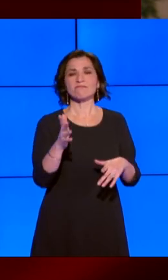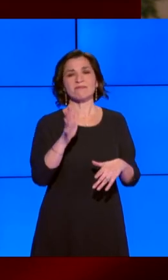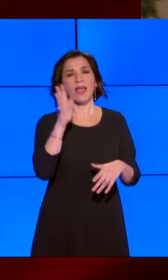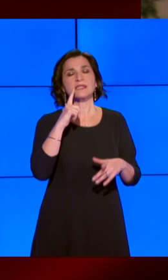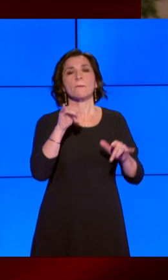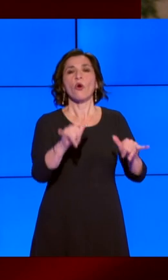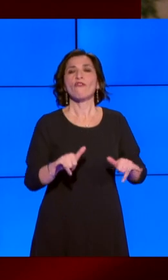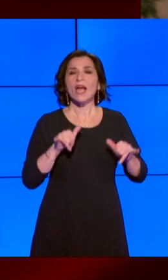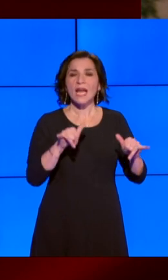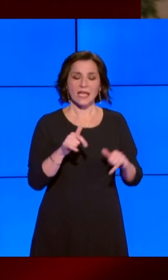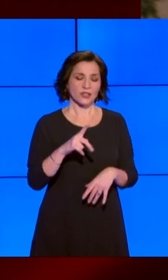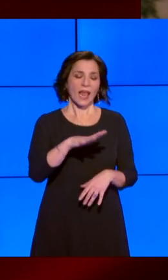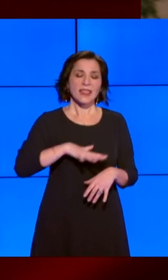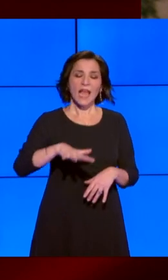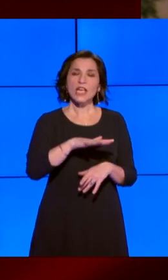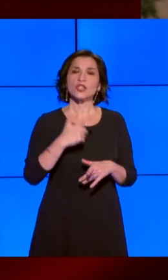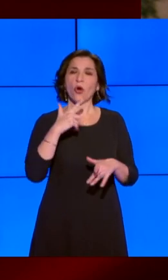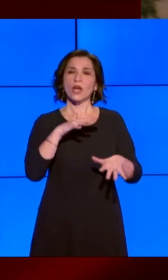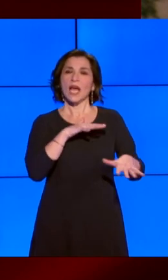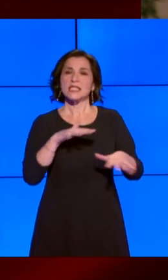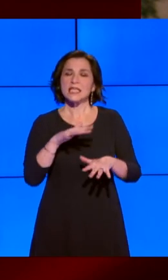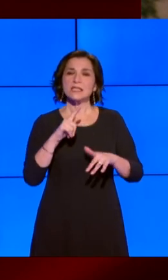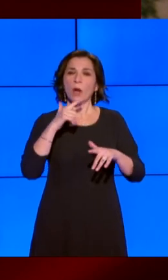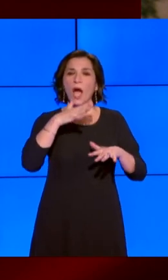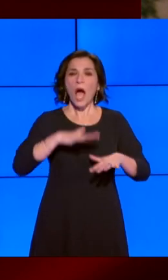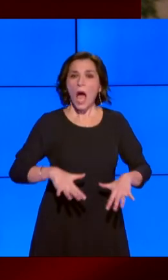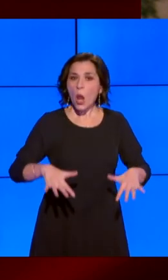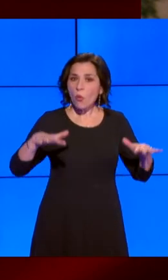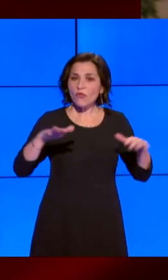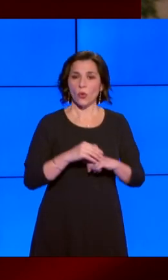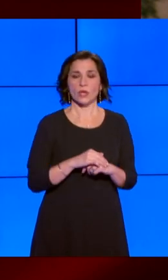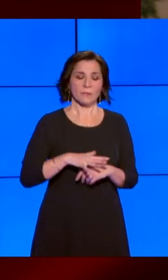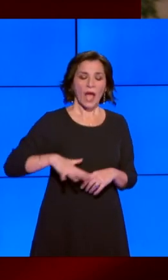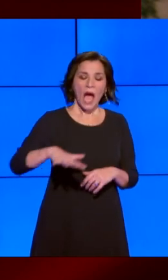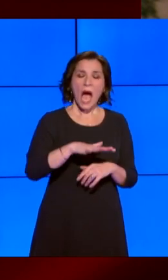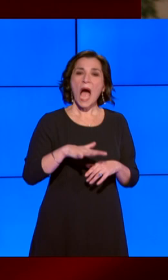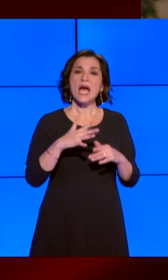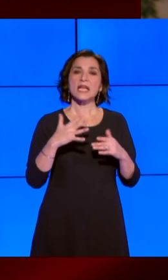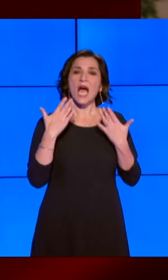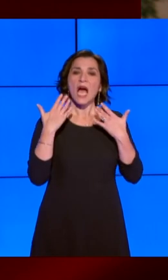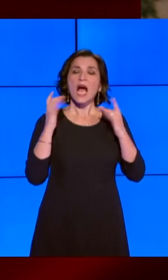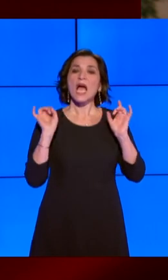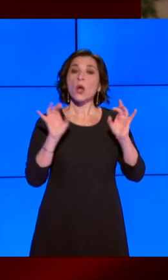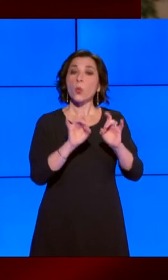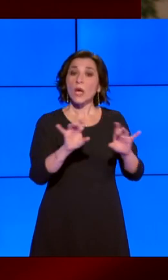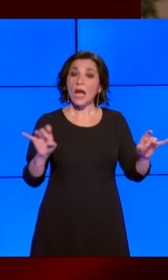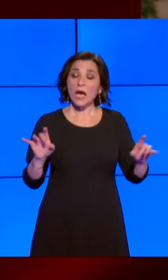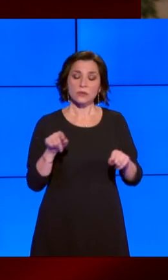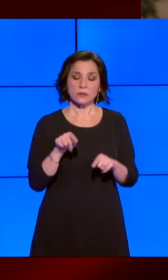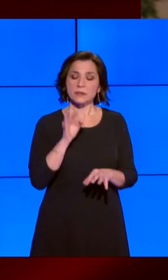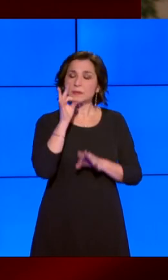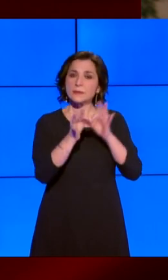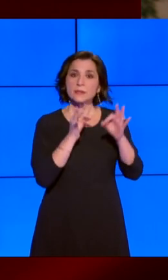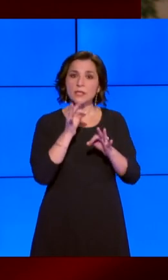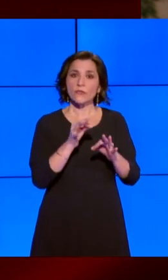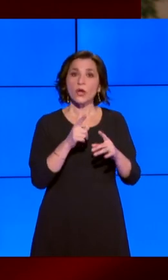o dalle alluvioni, delle aree inquinate, per sottolineare come il tema della tutela dell'ambiente sia